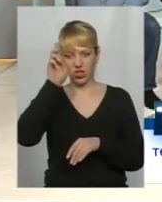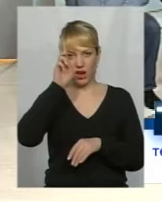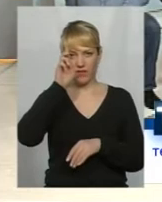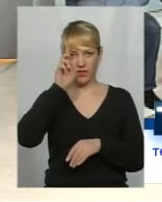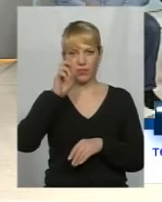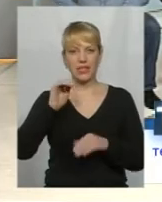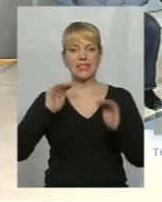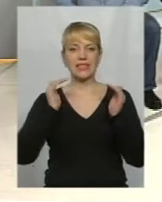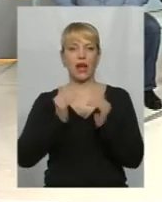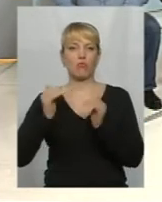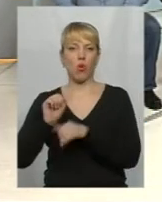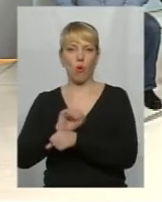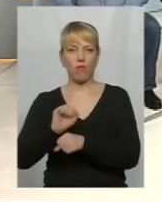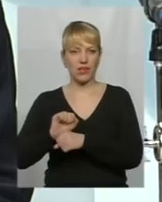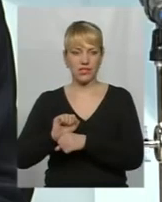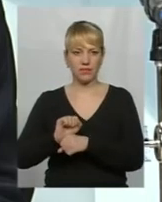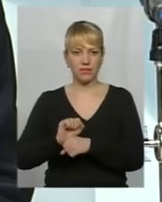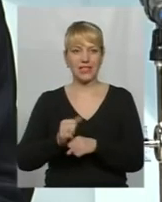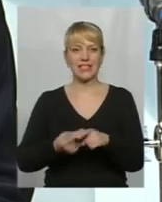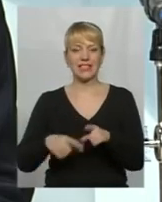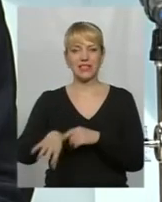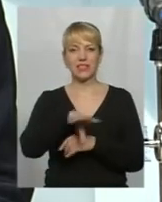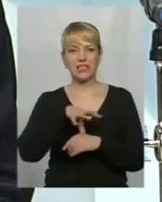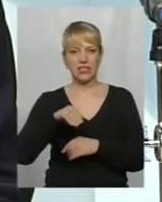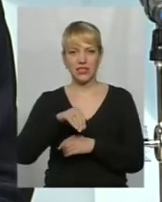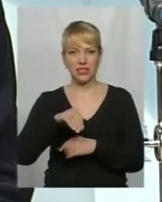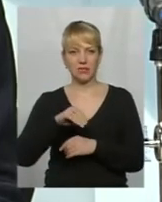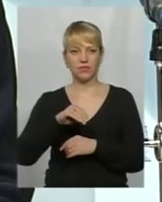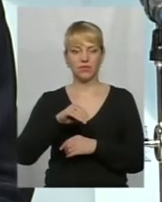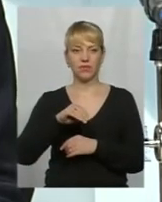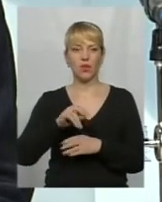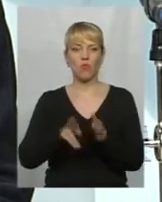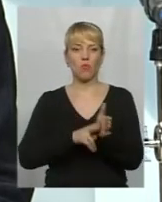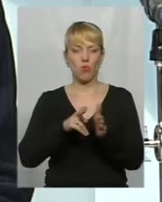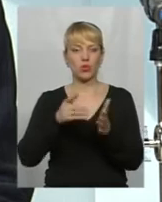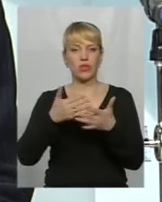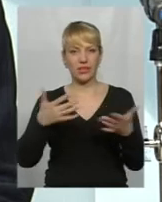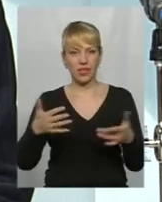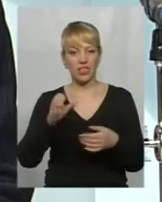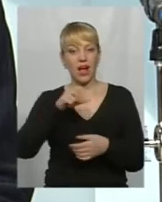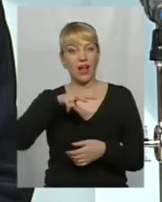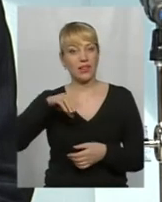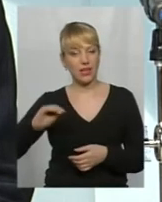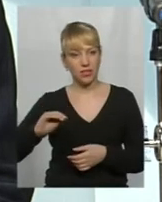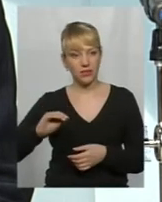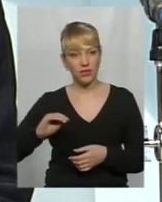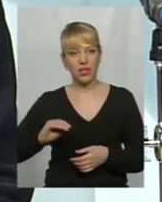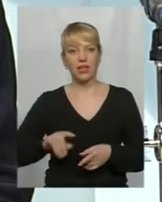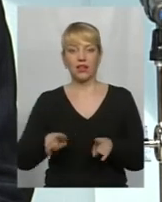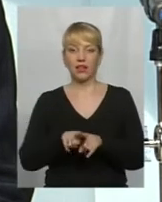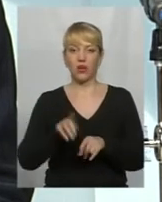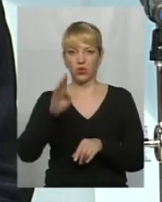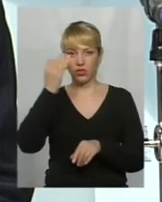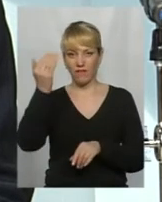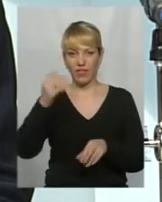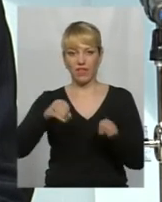заблоковані ці всі потяги і так далі. Але ж також він вирішив,